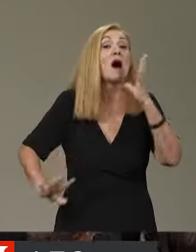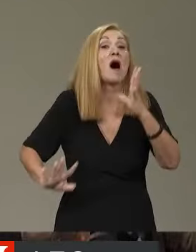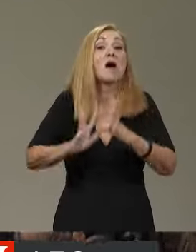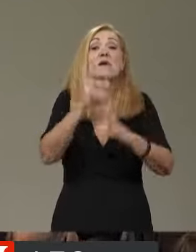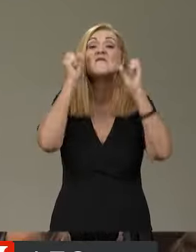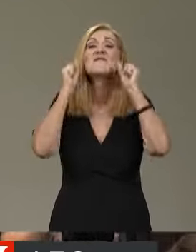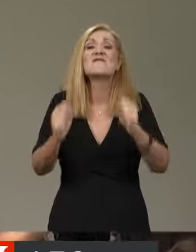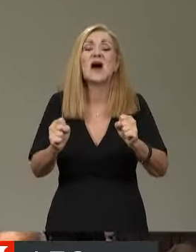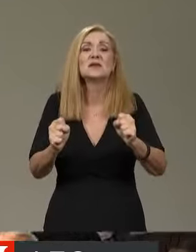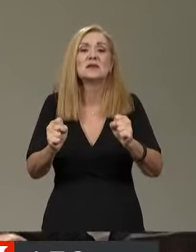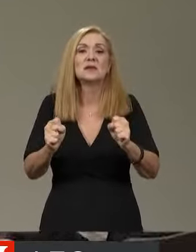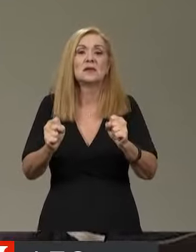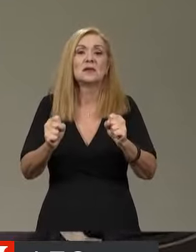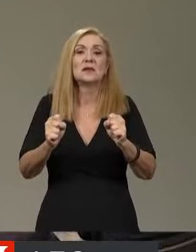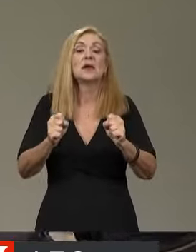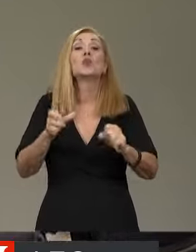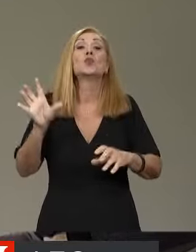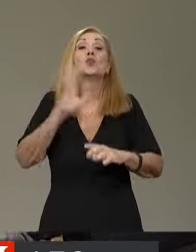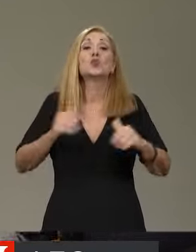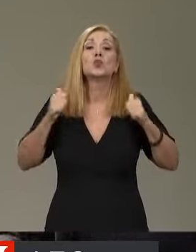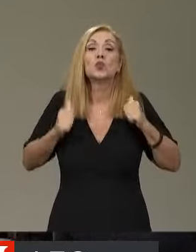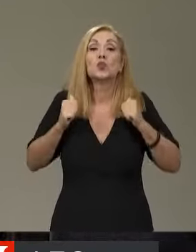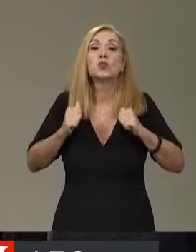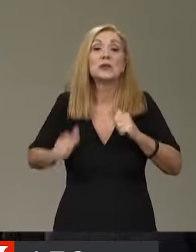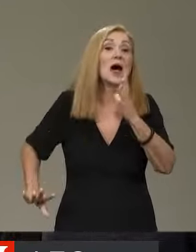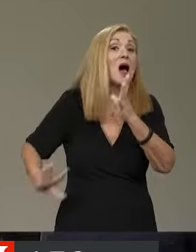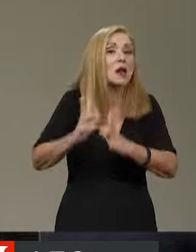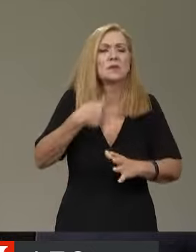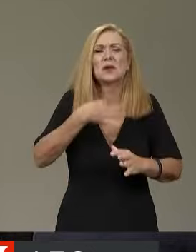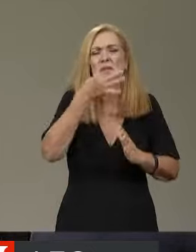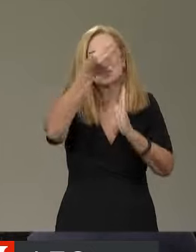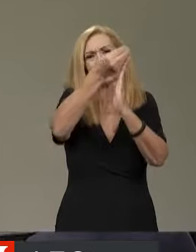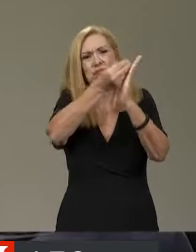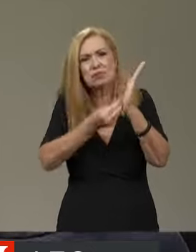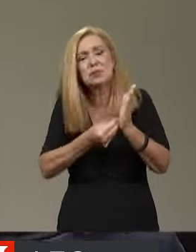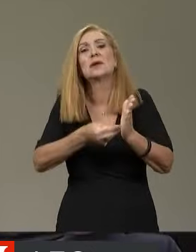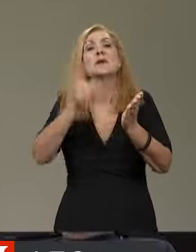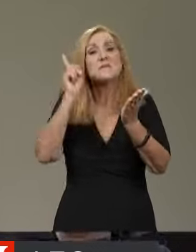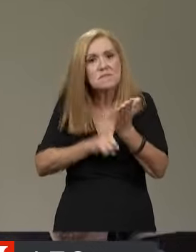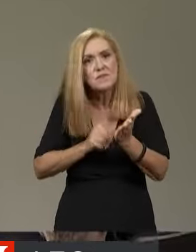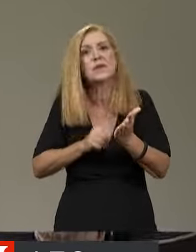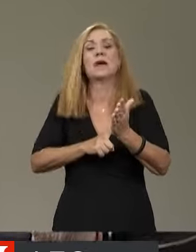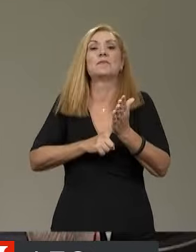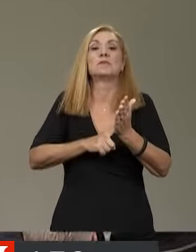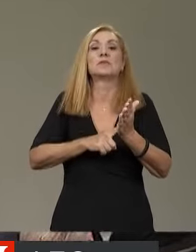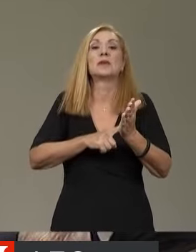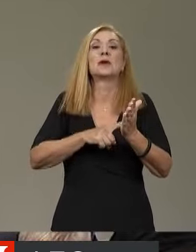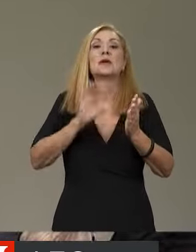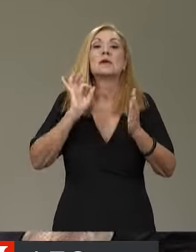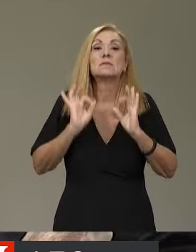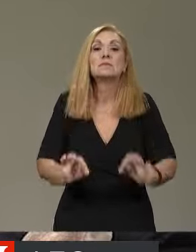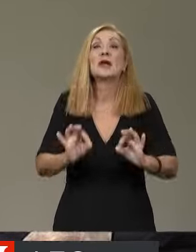και της τουριστικής ανάπτυξης, το έχουμε πει πολλές φορές, πρέπει να είναι η προστασία του